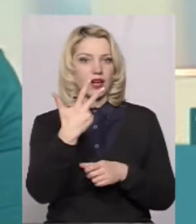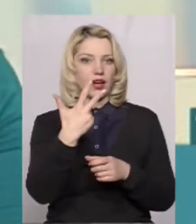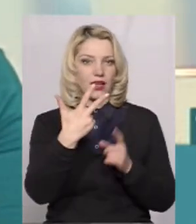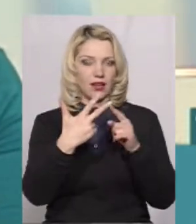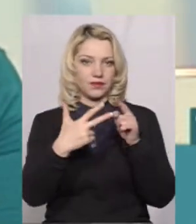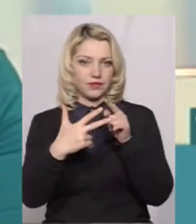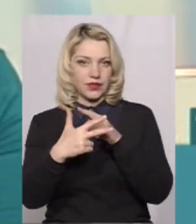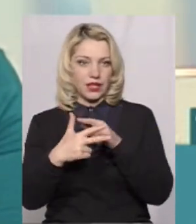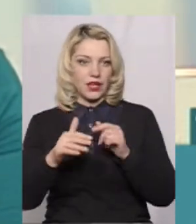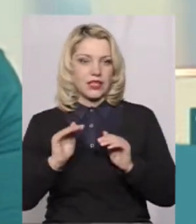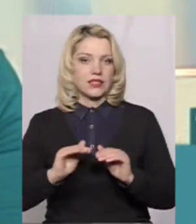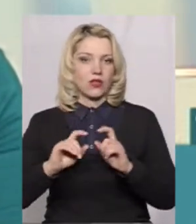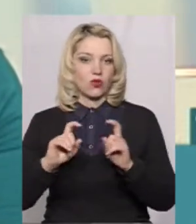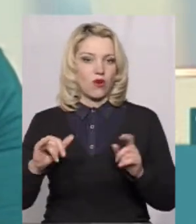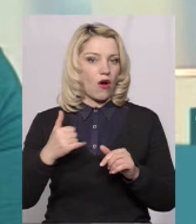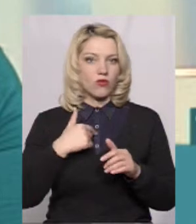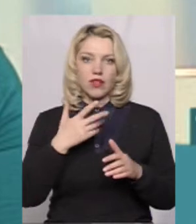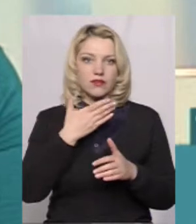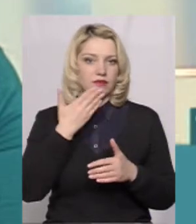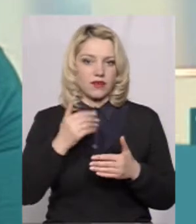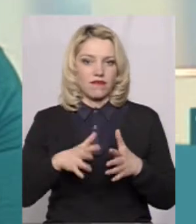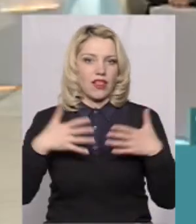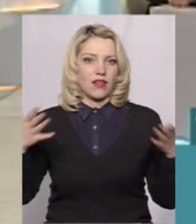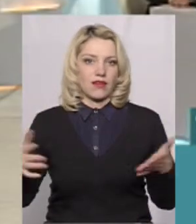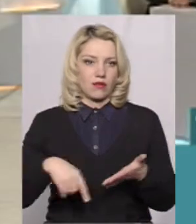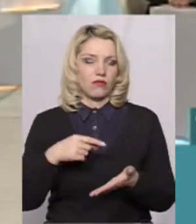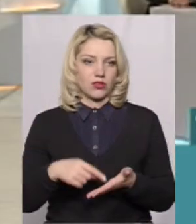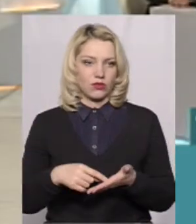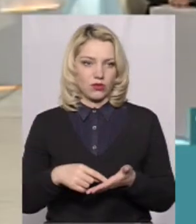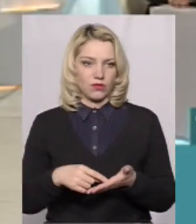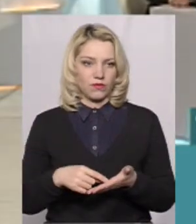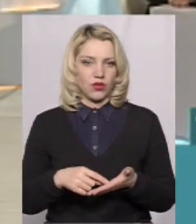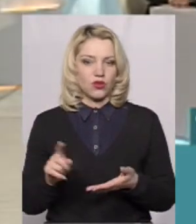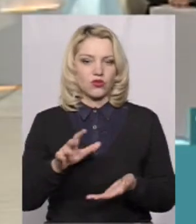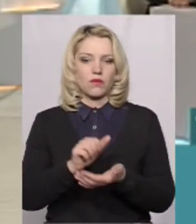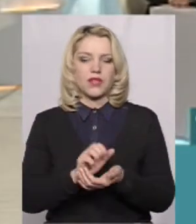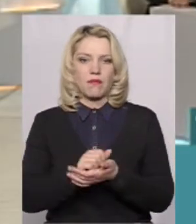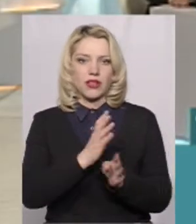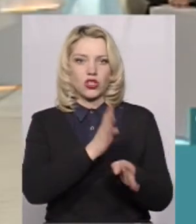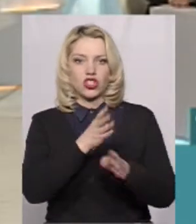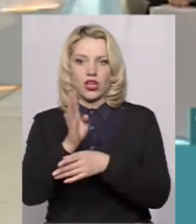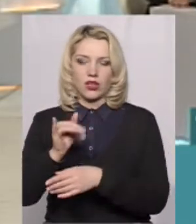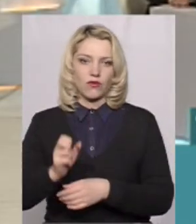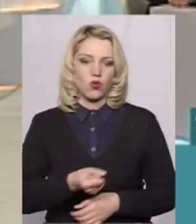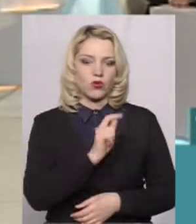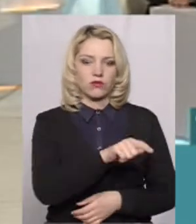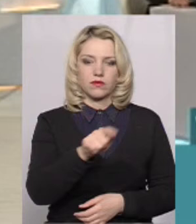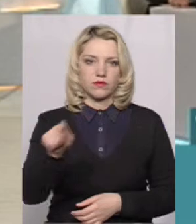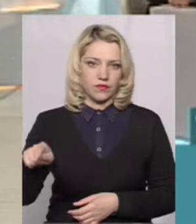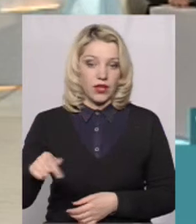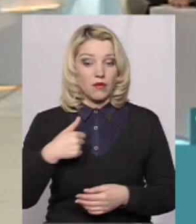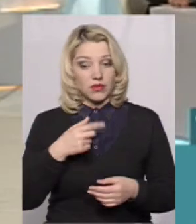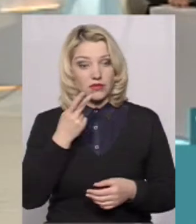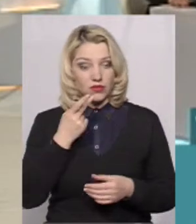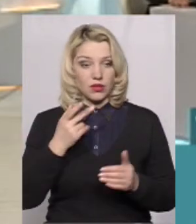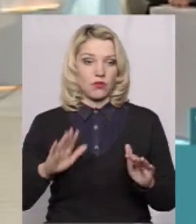садочків. Але в нас не настільки велике місто, щоб займати чергу в декілька садочків. Ми завжди пропонуємо